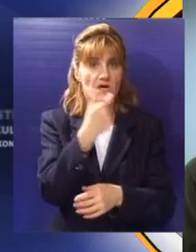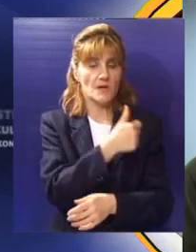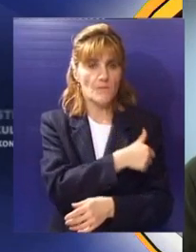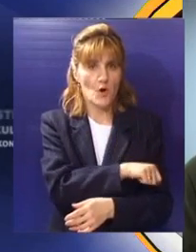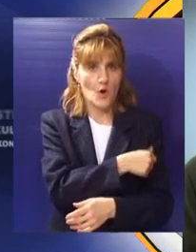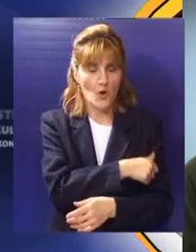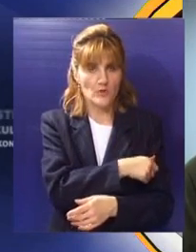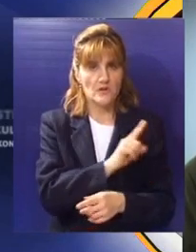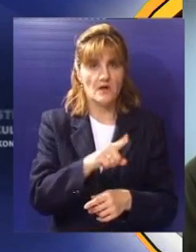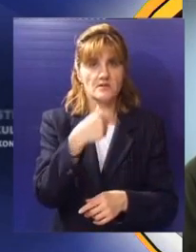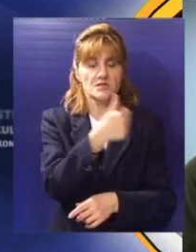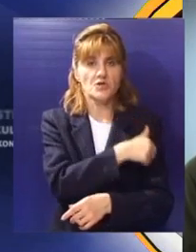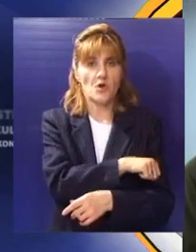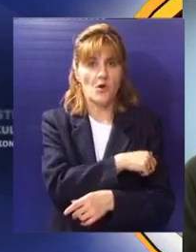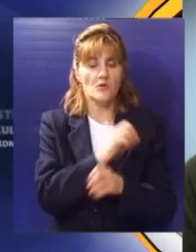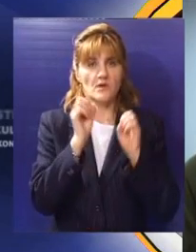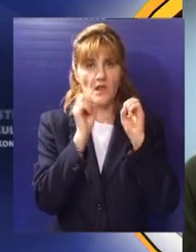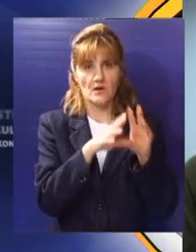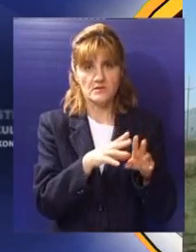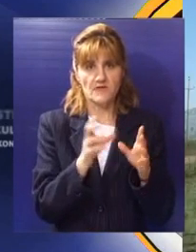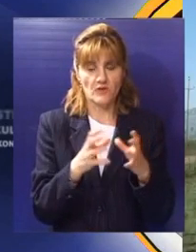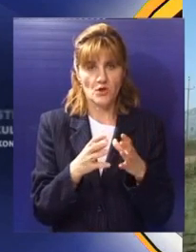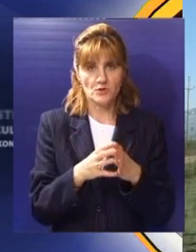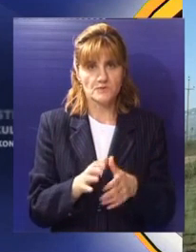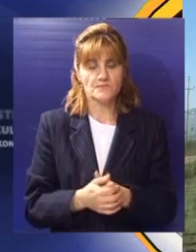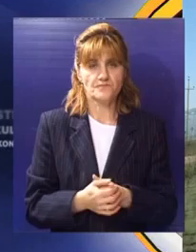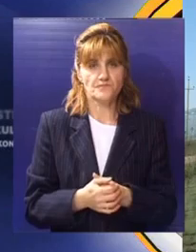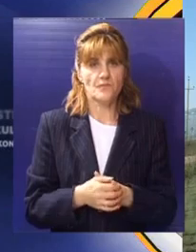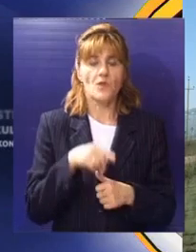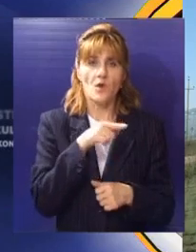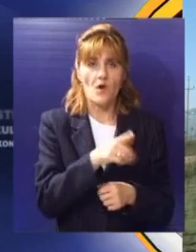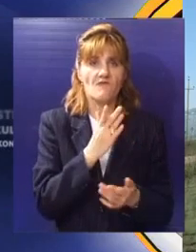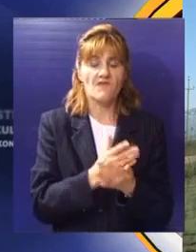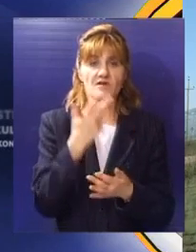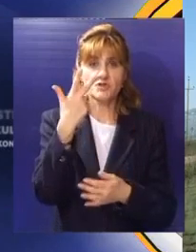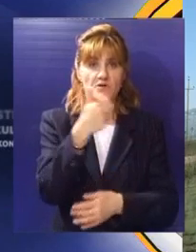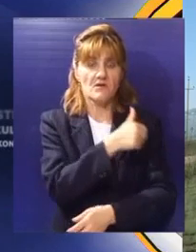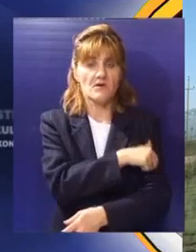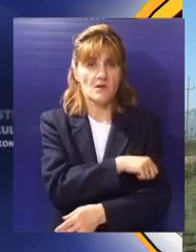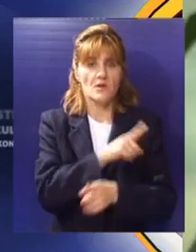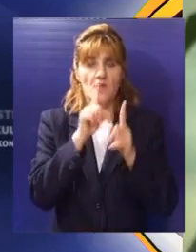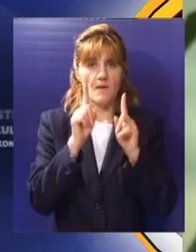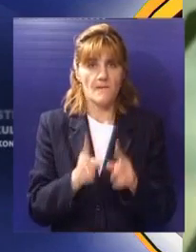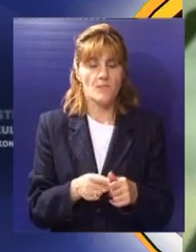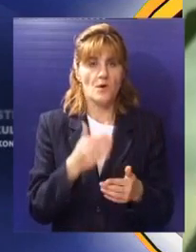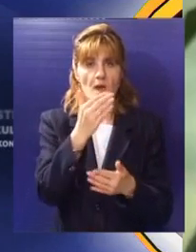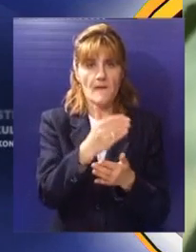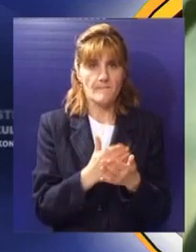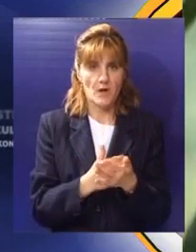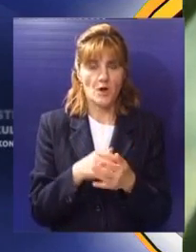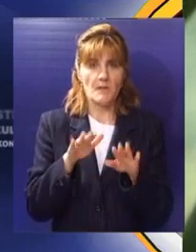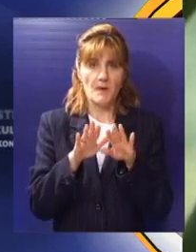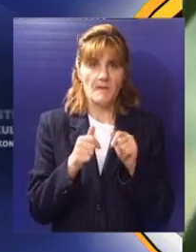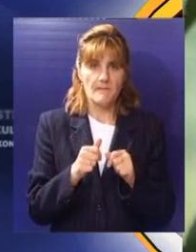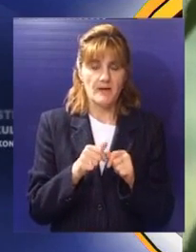pol godine skoro sledeće godine završava zajednicu. Hosana postoji tri godine. Do sada je po programu moglo da se